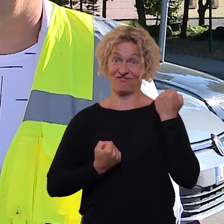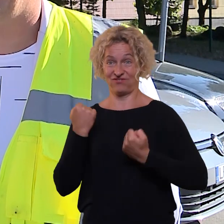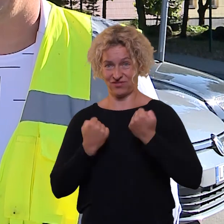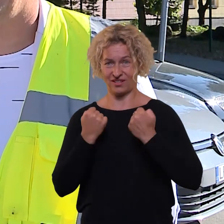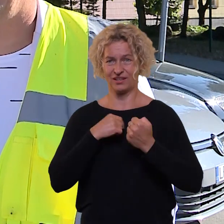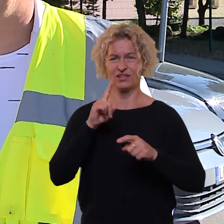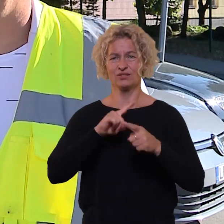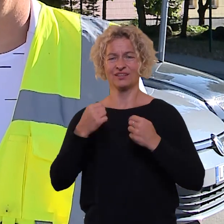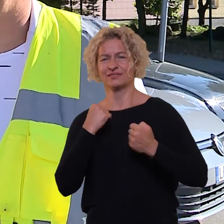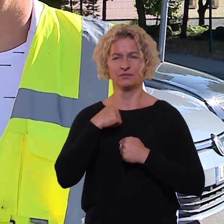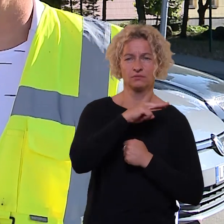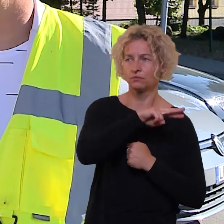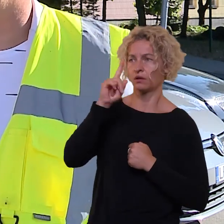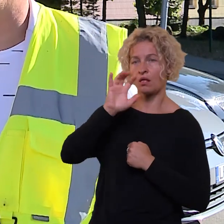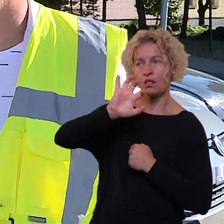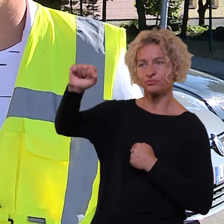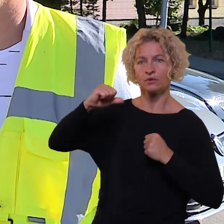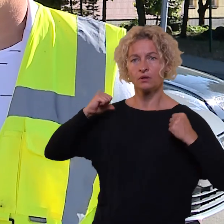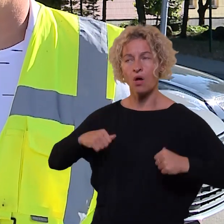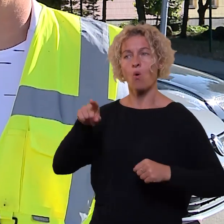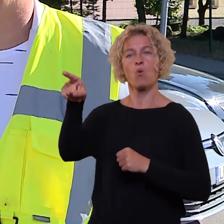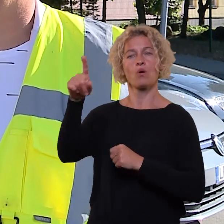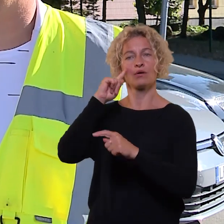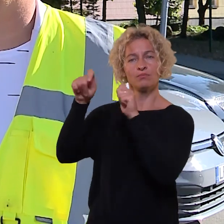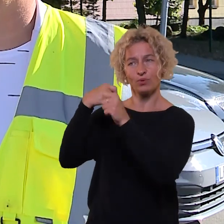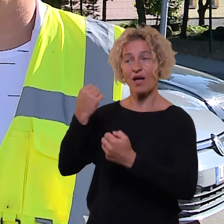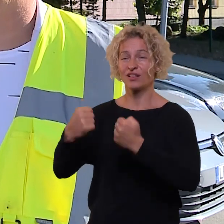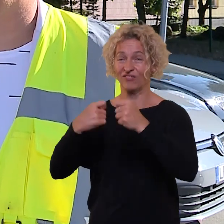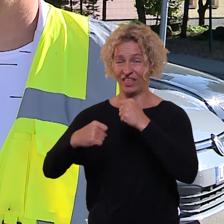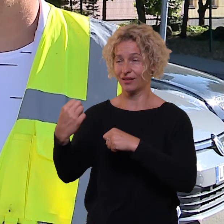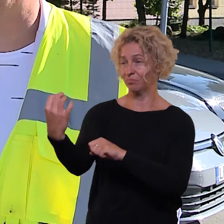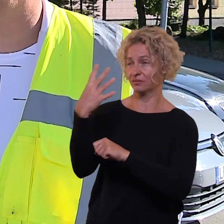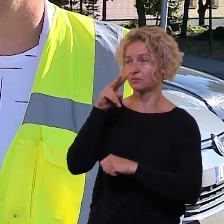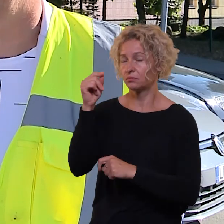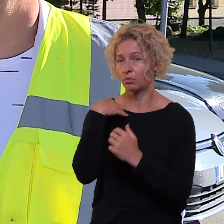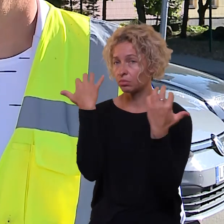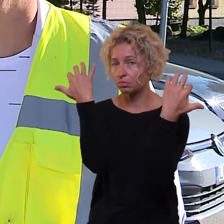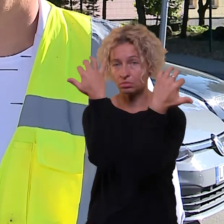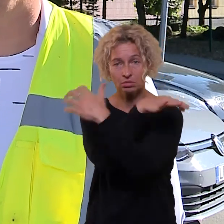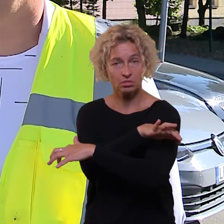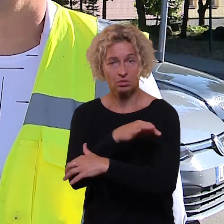man kaip iš šalia žiūrint, kaip bairuotųjų, tai man daug yra raškiau, pamatau dvyratininką, kaip jis yra su lemene.